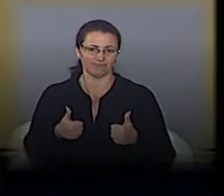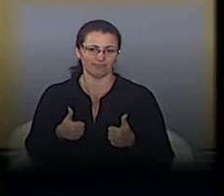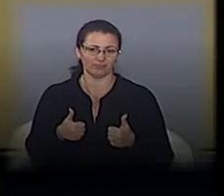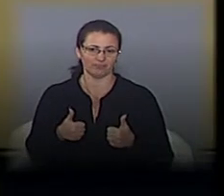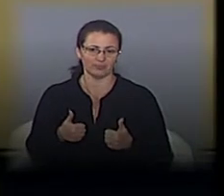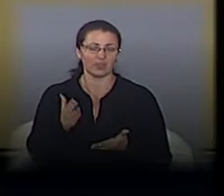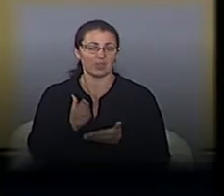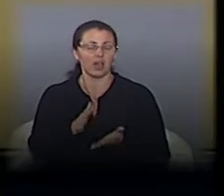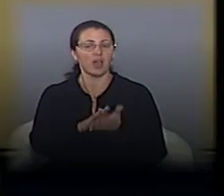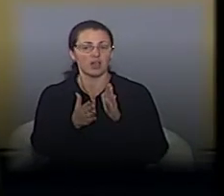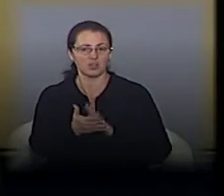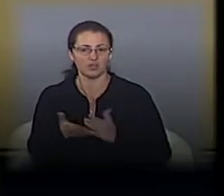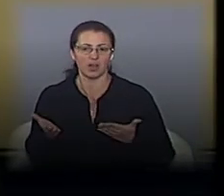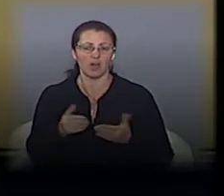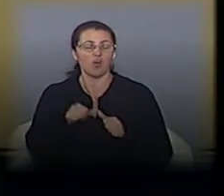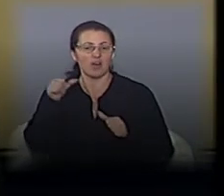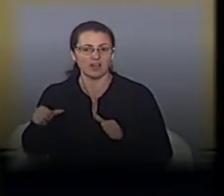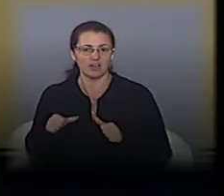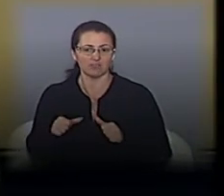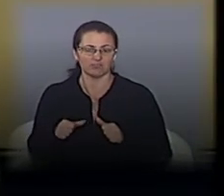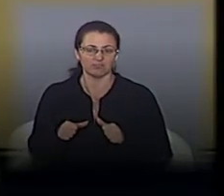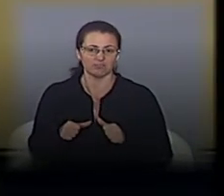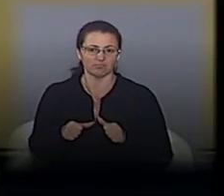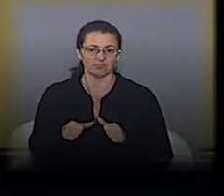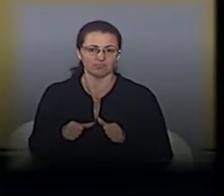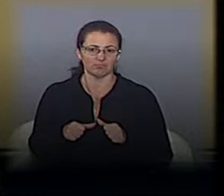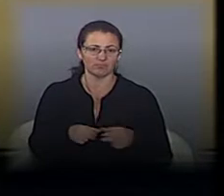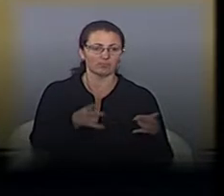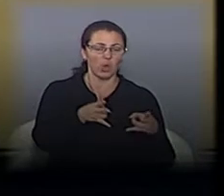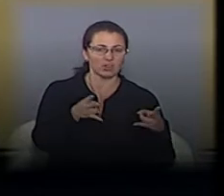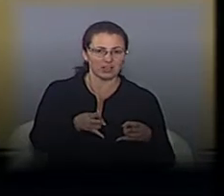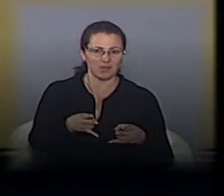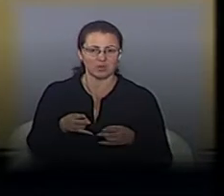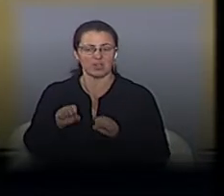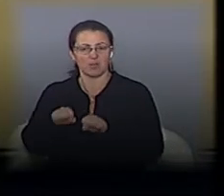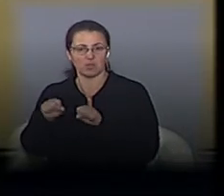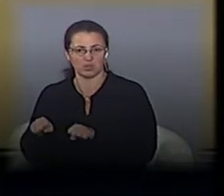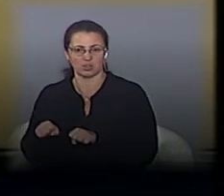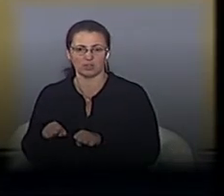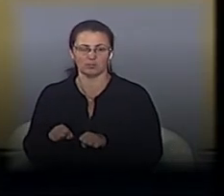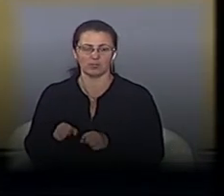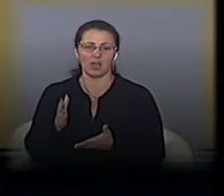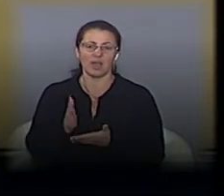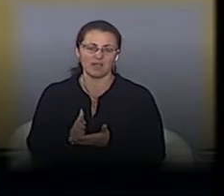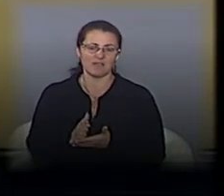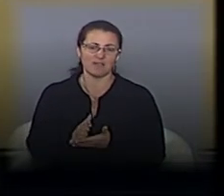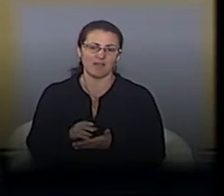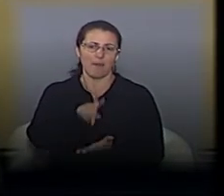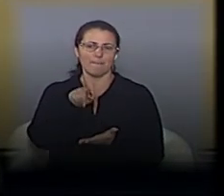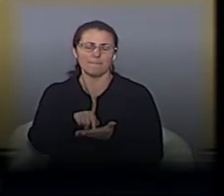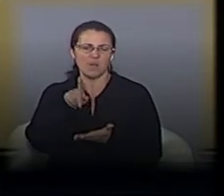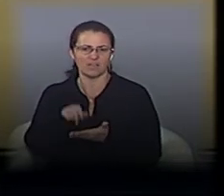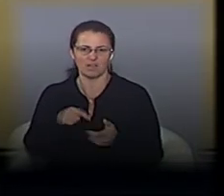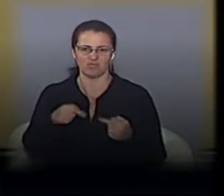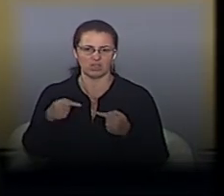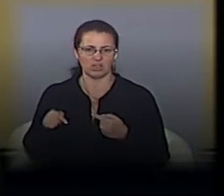відповідні умови і інші, крім ціни, і орієнтуватися на ті вимоги, які ми ставимо до майбутнього підрядника. Я що він мав досвід, щоб він мав